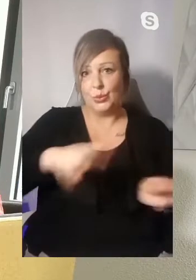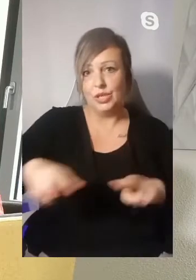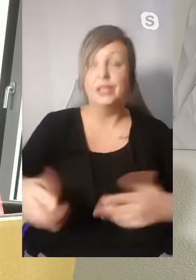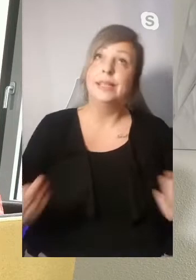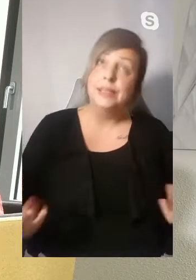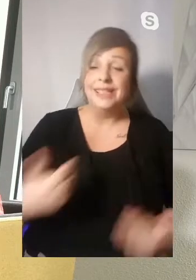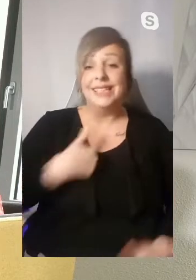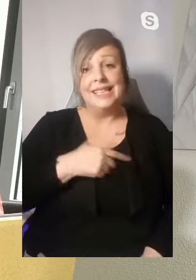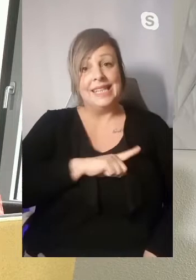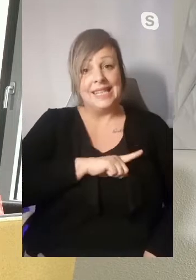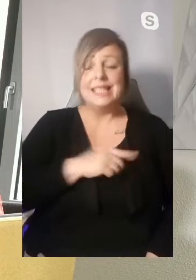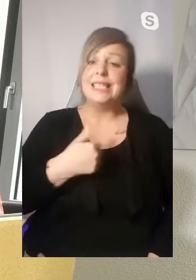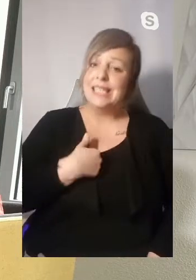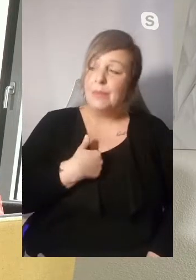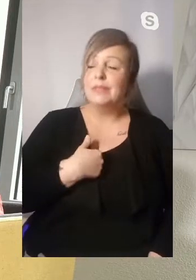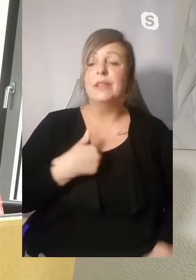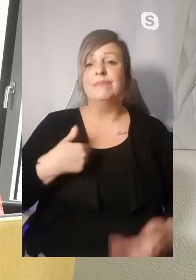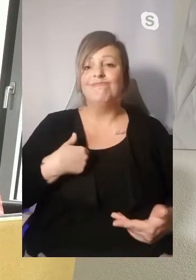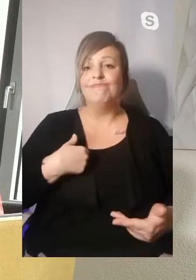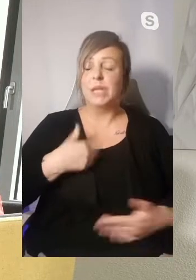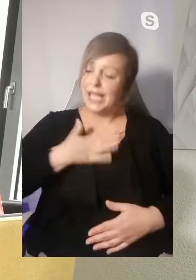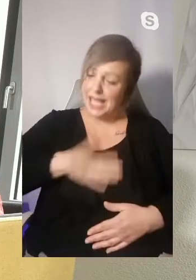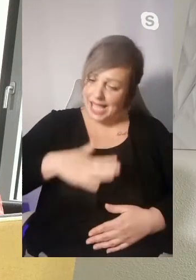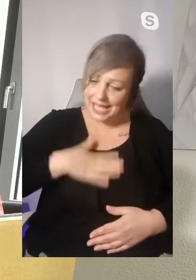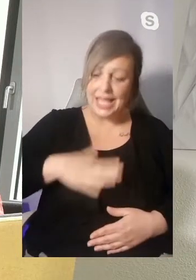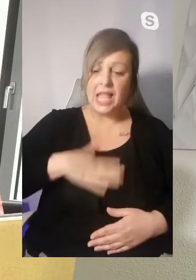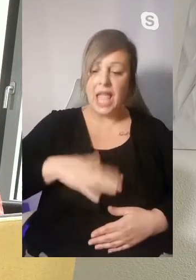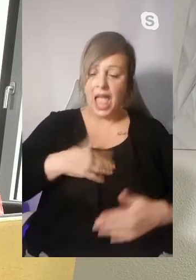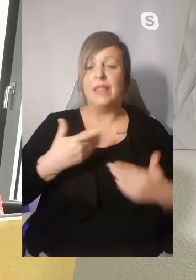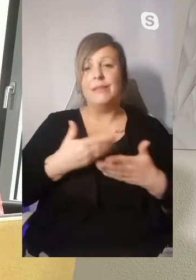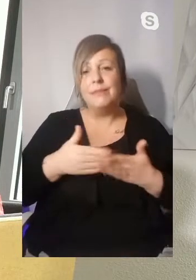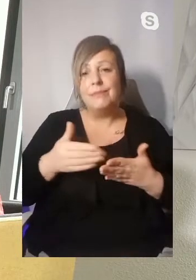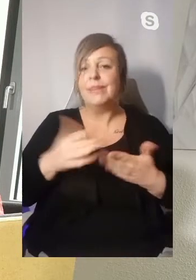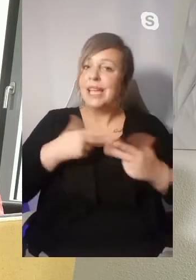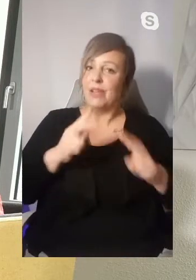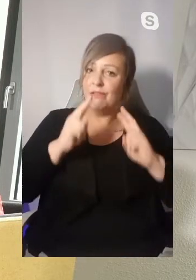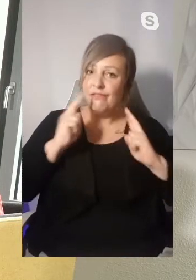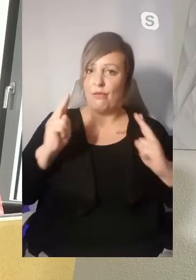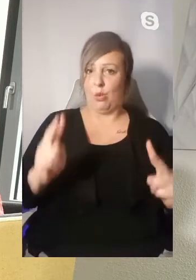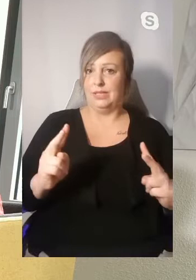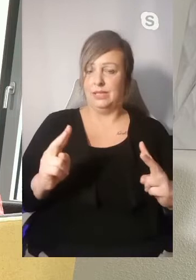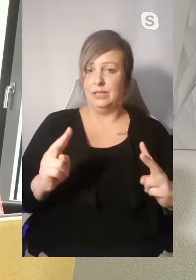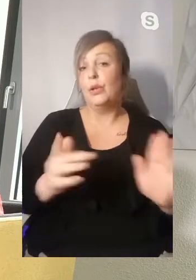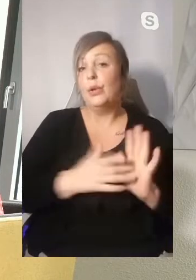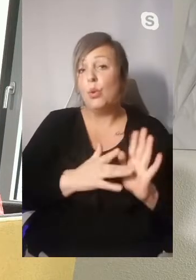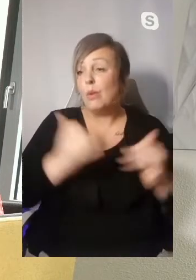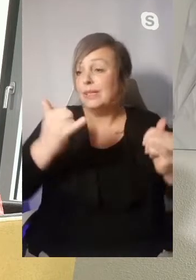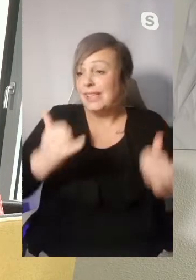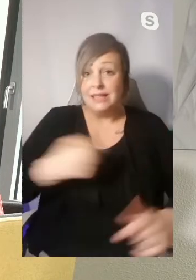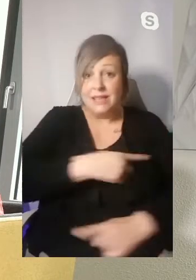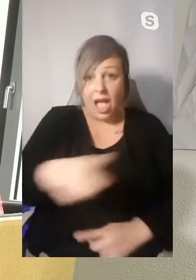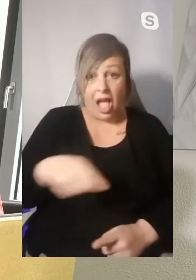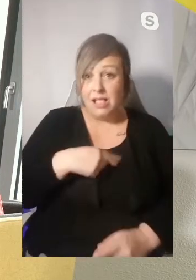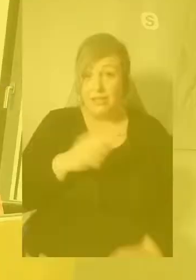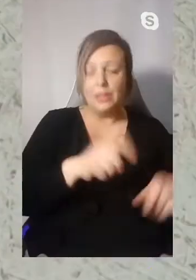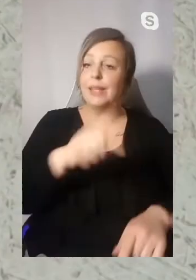Ich persönlich, und das habe ich auch mal deutlich gemacht, habe mich sehr für den vorsichtigen Kurs der Kanzlerin ausgesprochen, weil wir immer noch sehr, sehr wenig